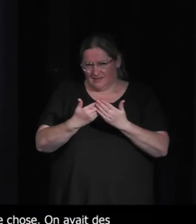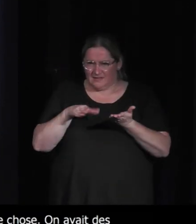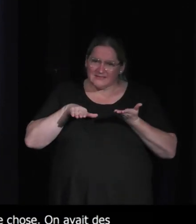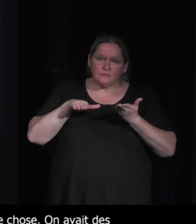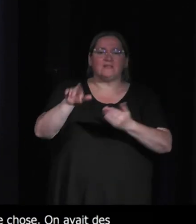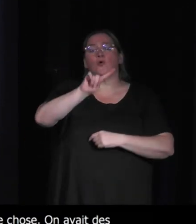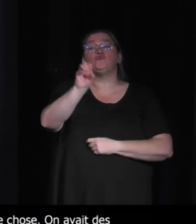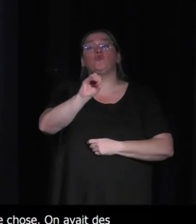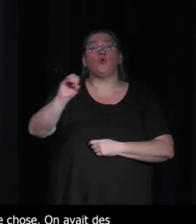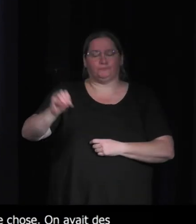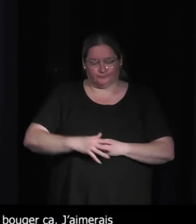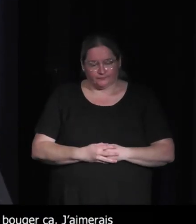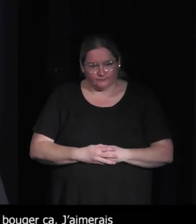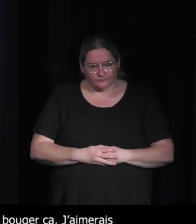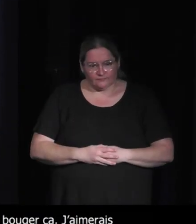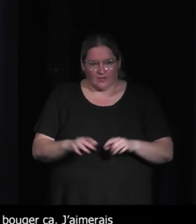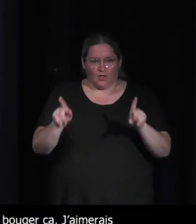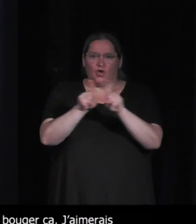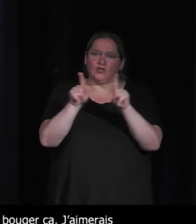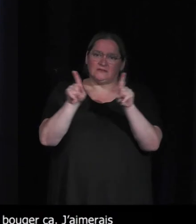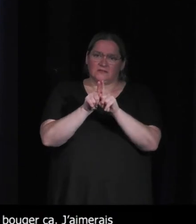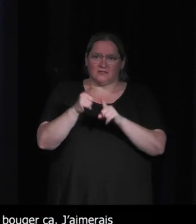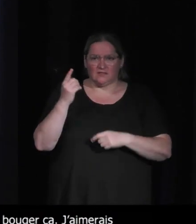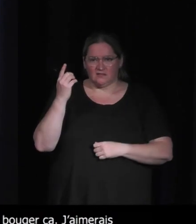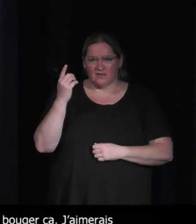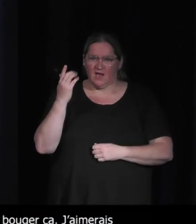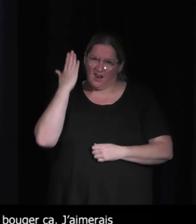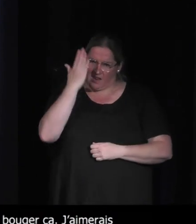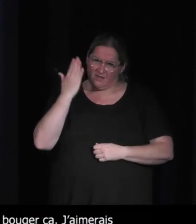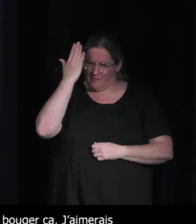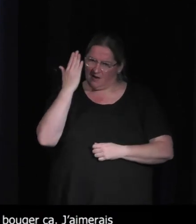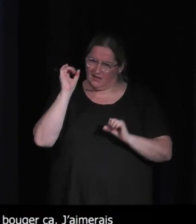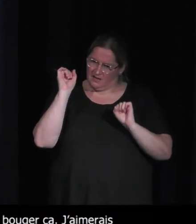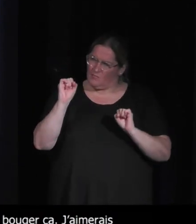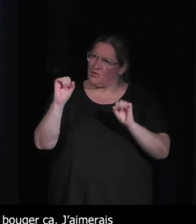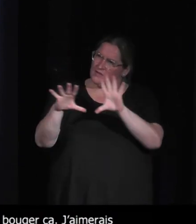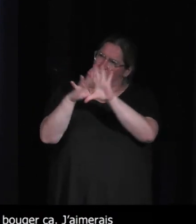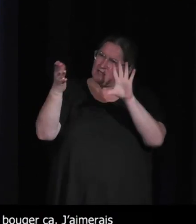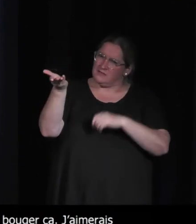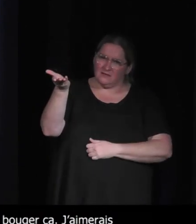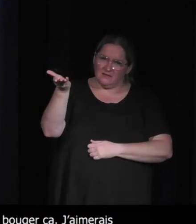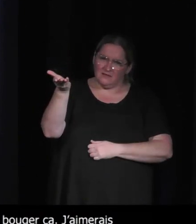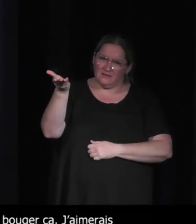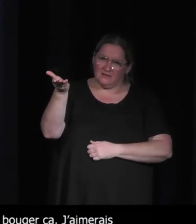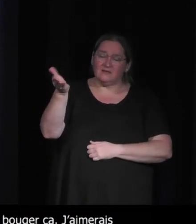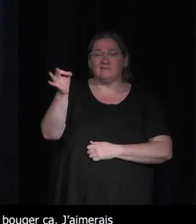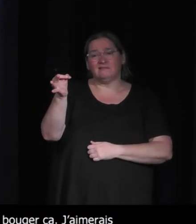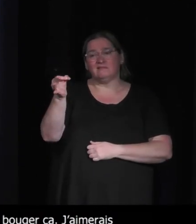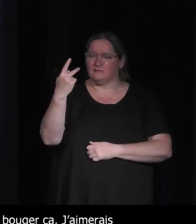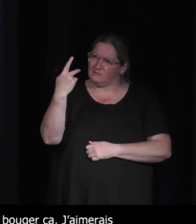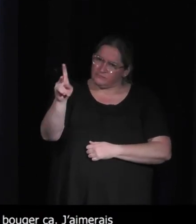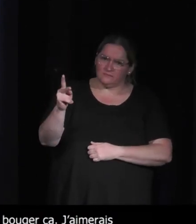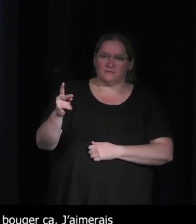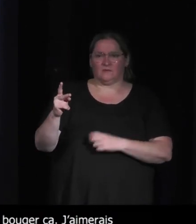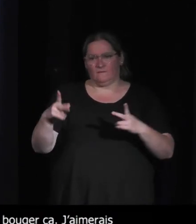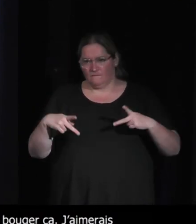Zoho mais c'est vrai que l'animal aussi il peut être vu sous cet aspect on essaye de contrôler son habitat